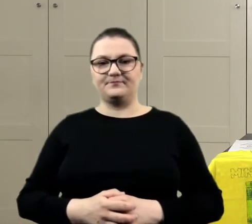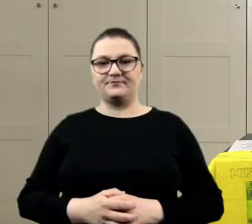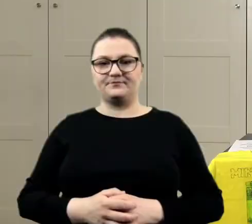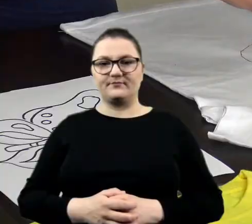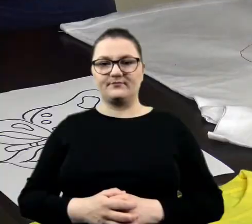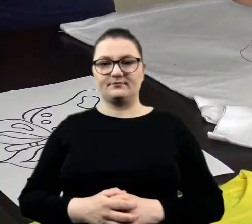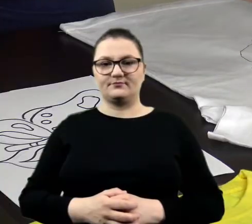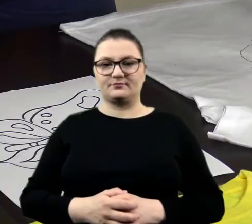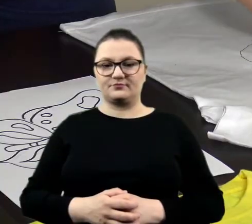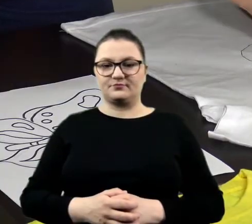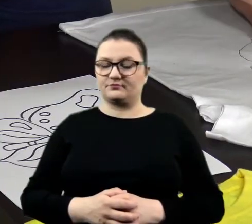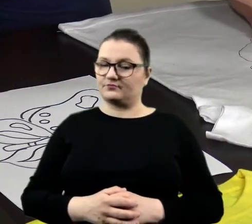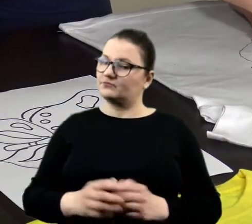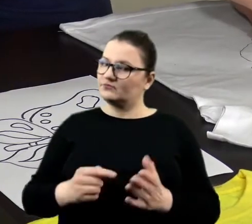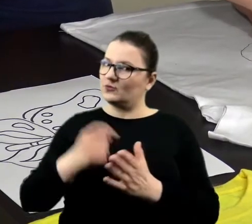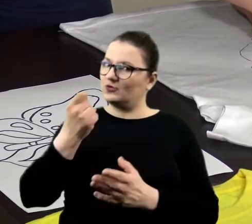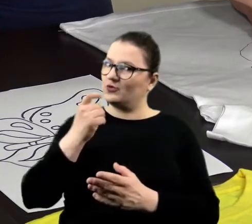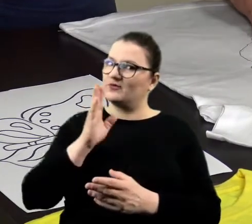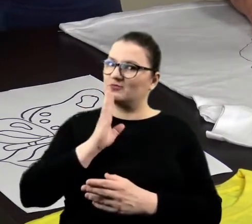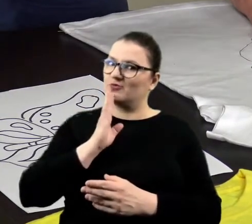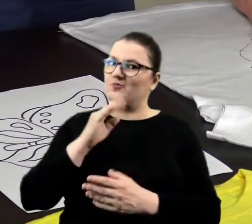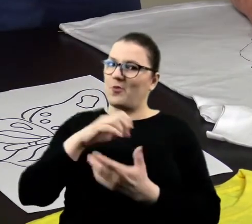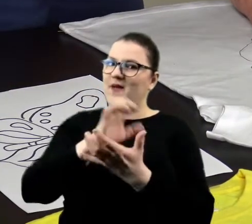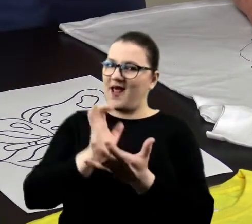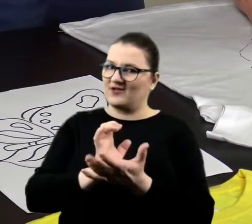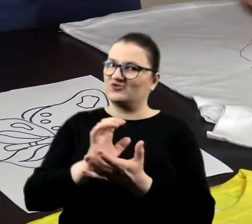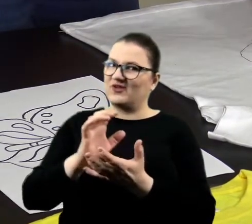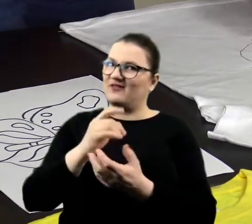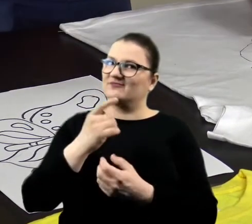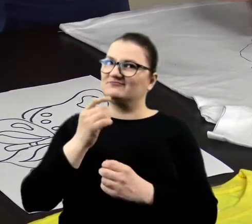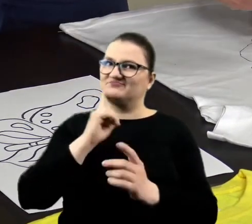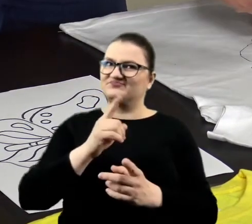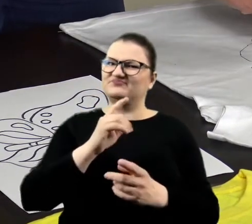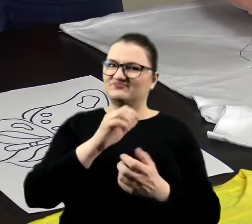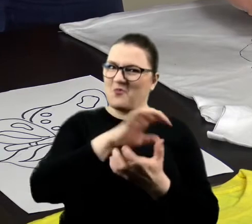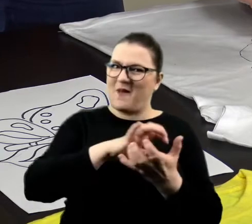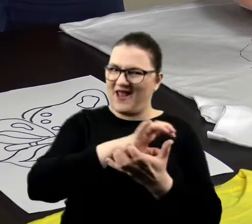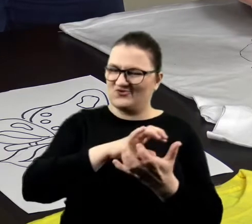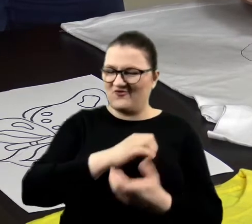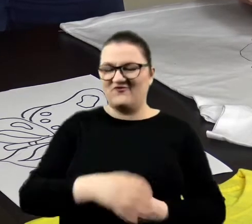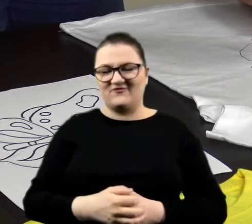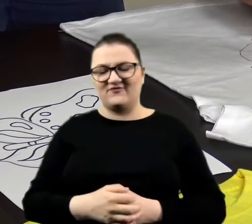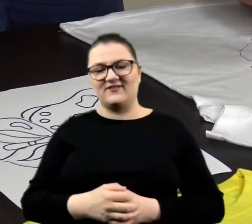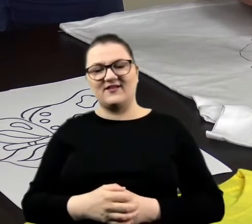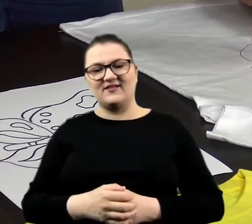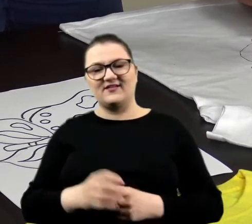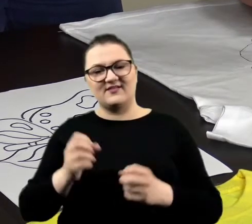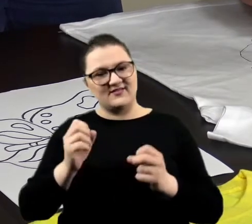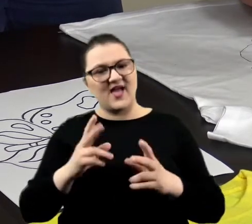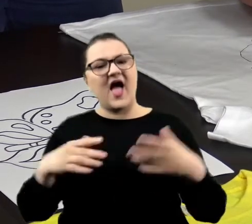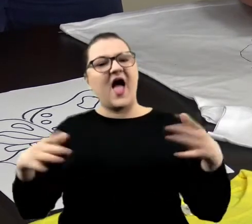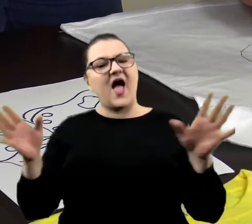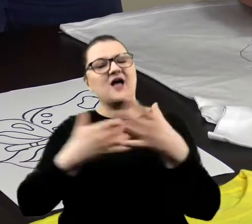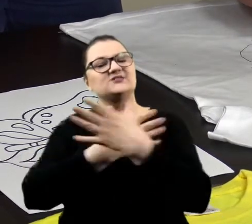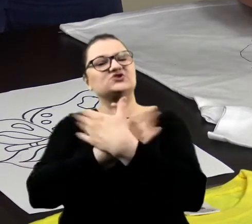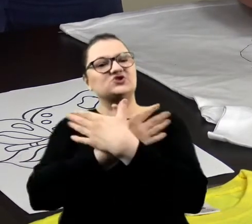No, taki wyszedł nam jak pomarańczka, ten nasz pomarańczowy kolor. A zielone skrzydła będą... Na